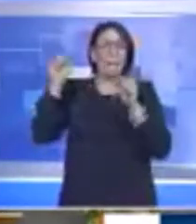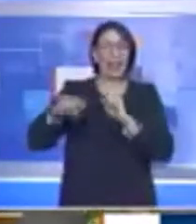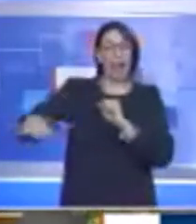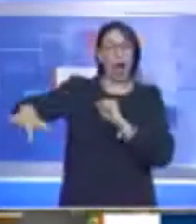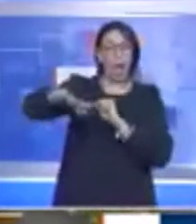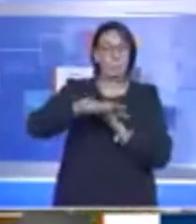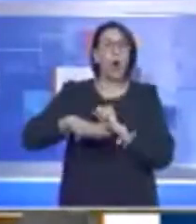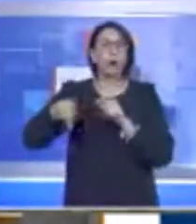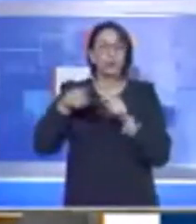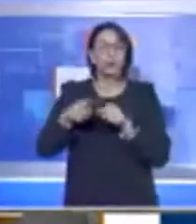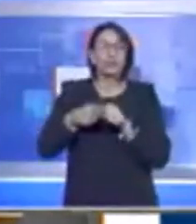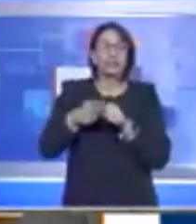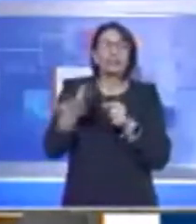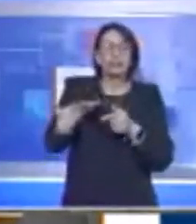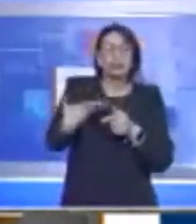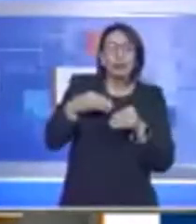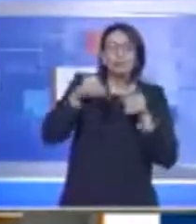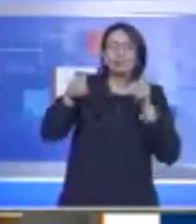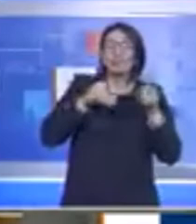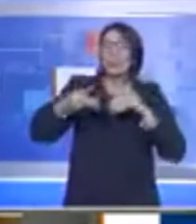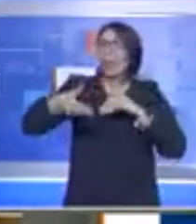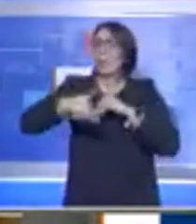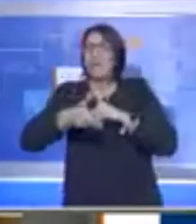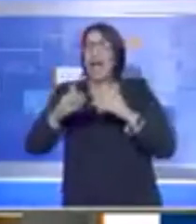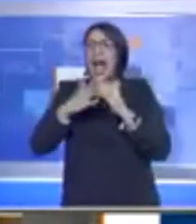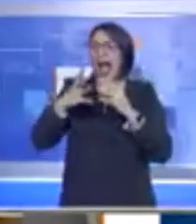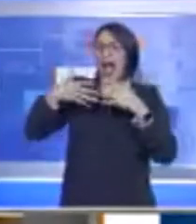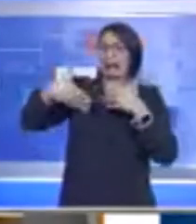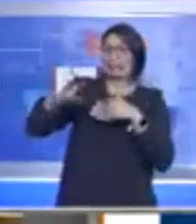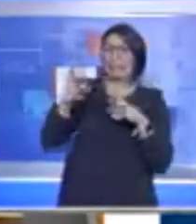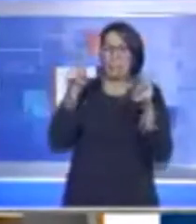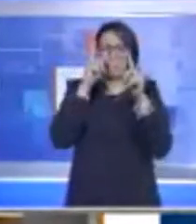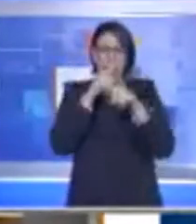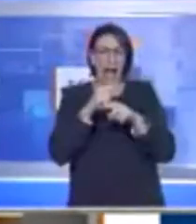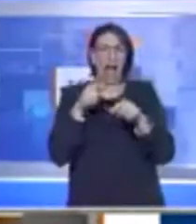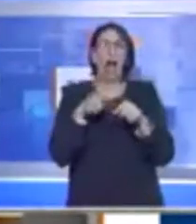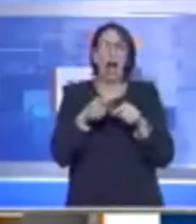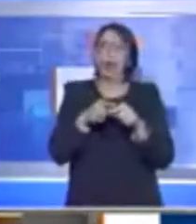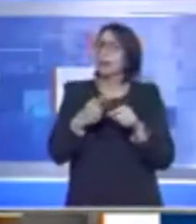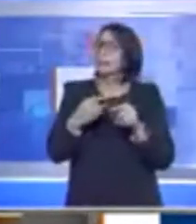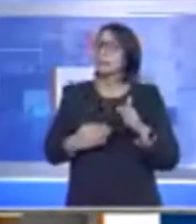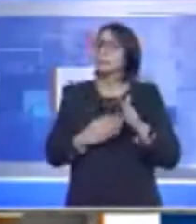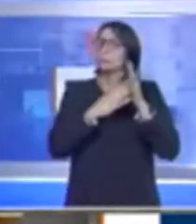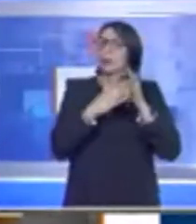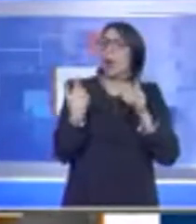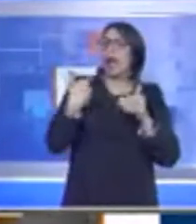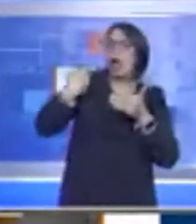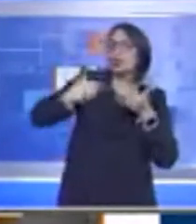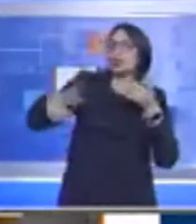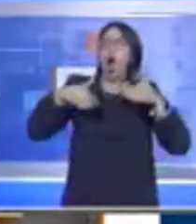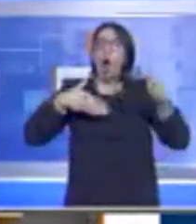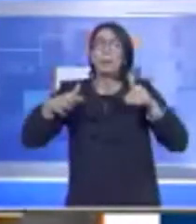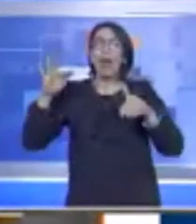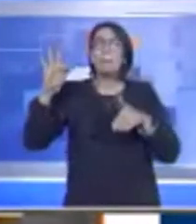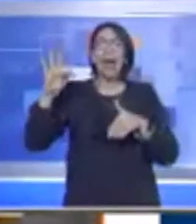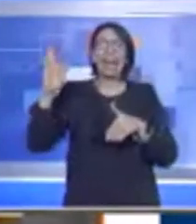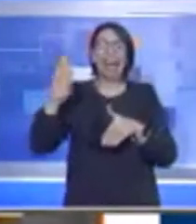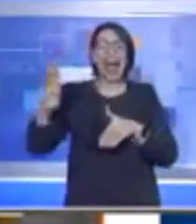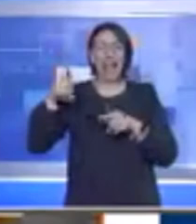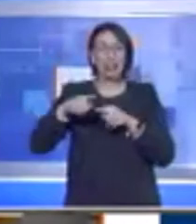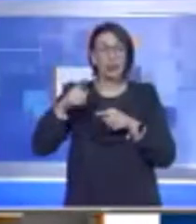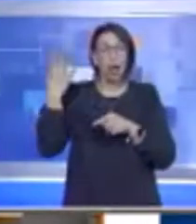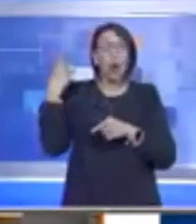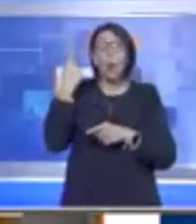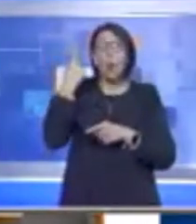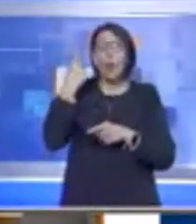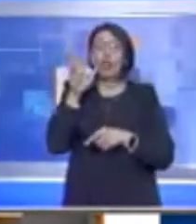trovano spesso sistemazioni solo precarie in casolari abbandonati e malsani. Il culmine si è raggiunto con lo sgombero della Finlandina Bernalda dove in un incendio